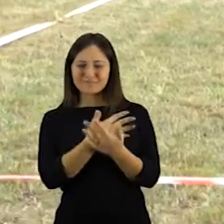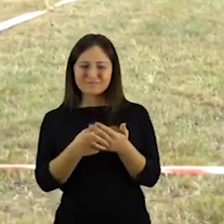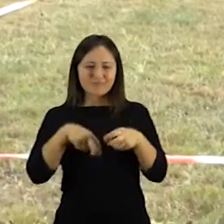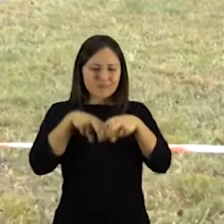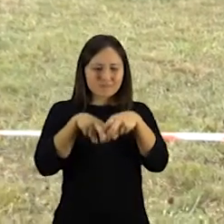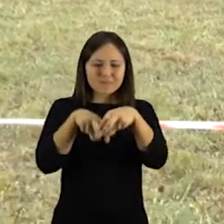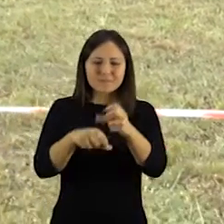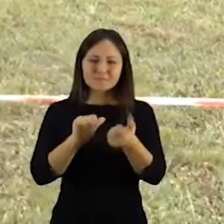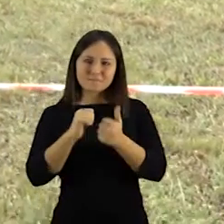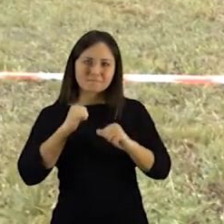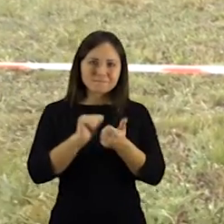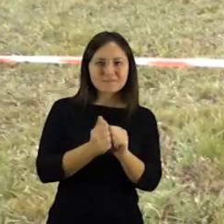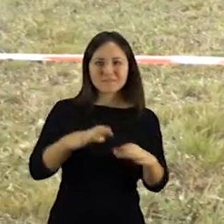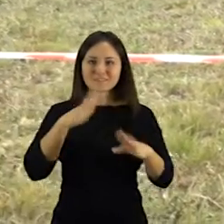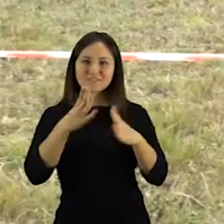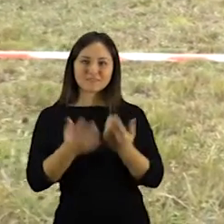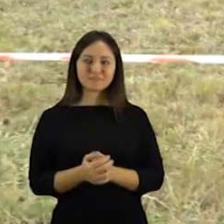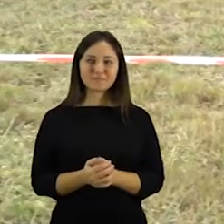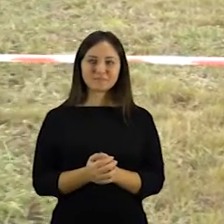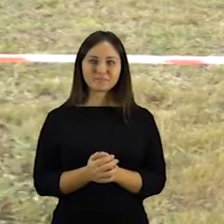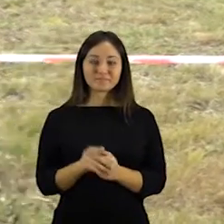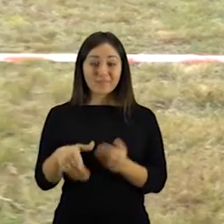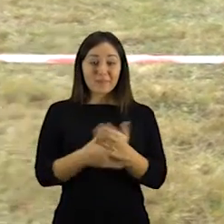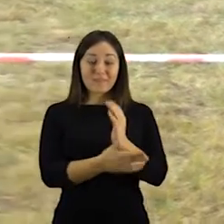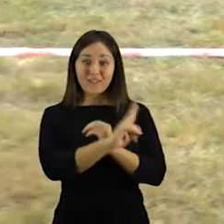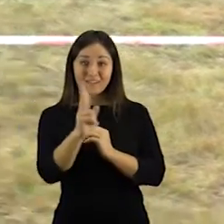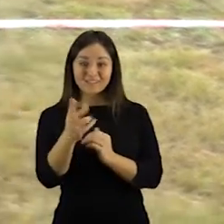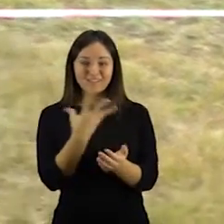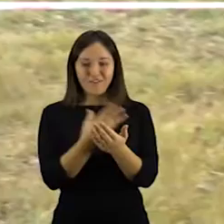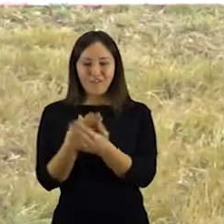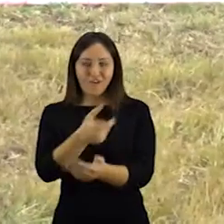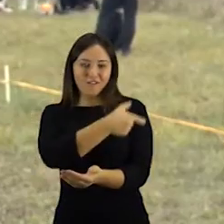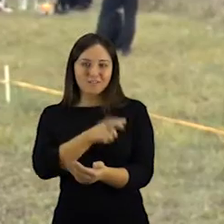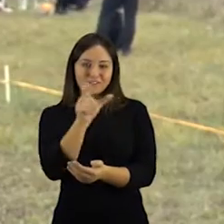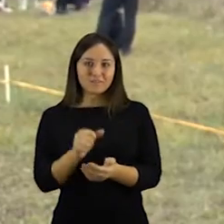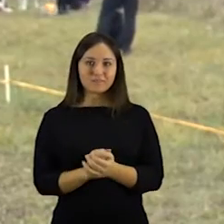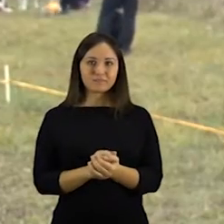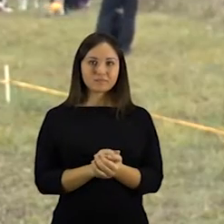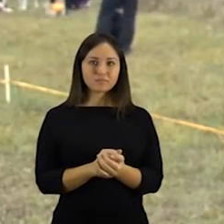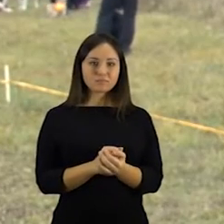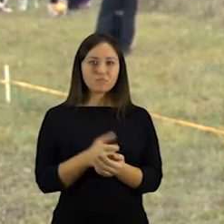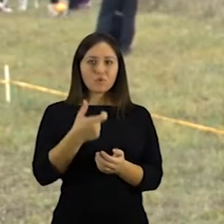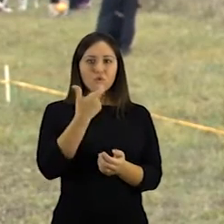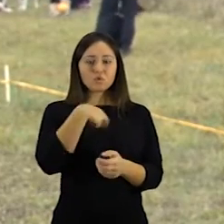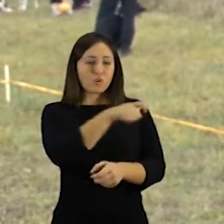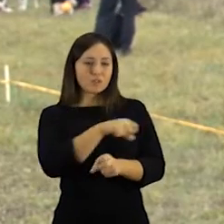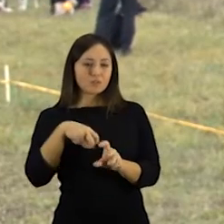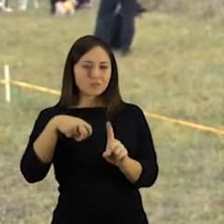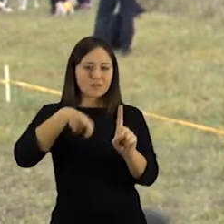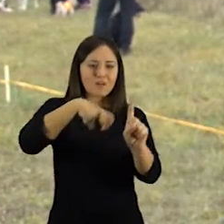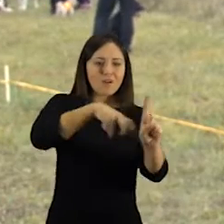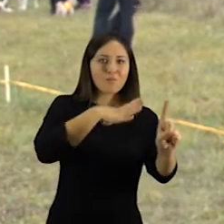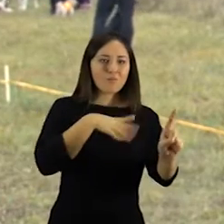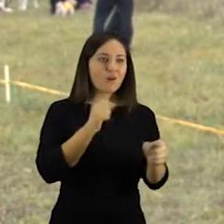favoritai, vipetai ir kiti o dėguotieji. Jiems, kaip įmanydami, padeda šeimininkai. Kokios paslaptis, kad šuo bėgtų paskai